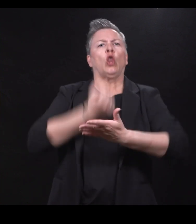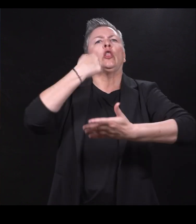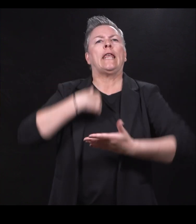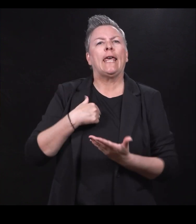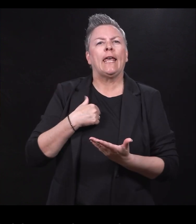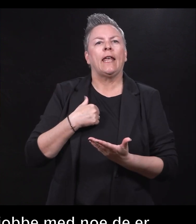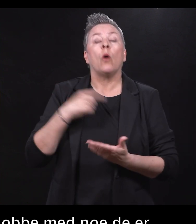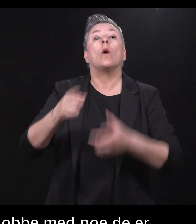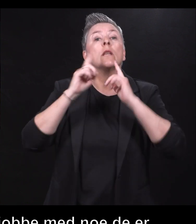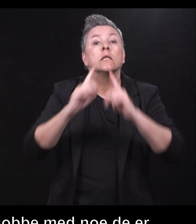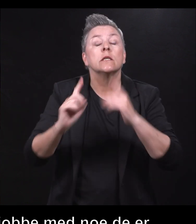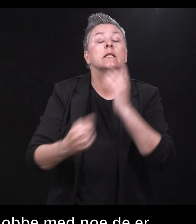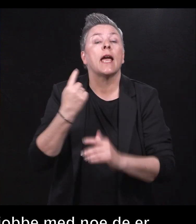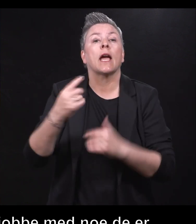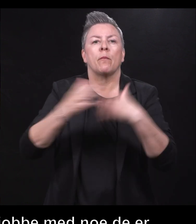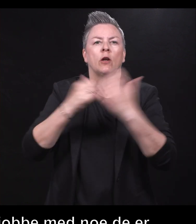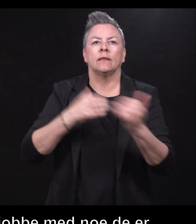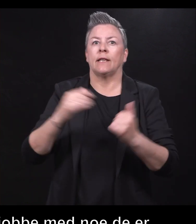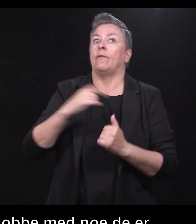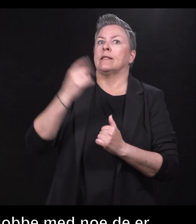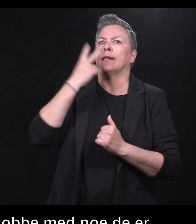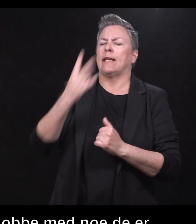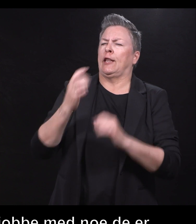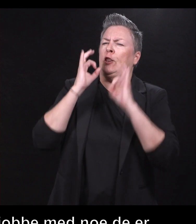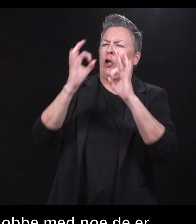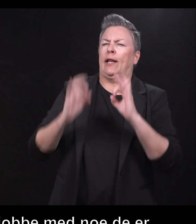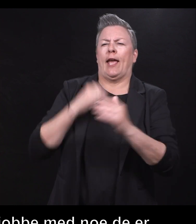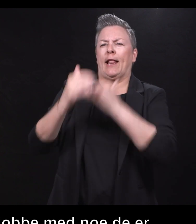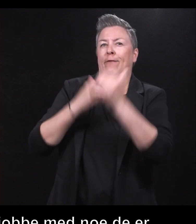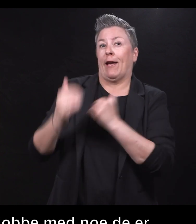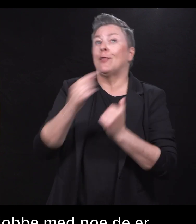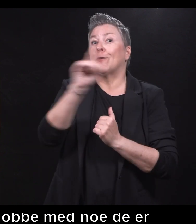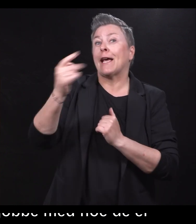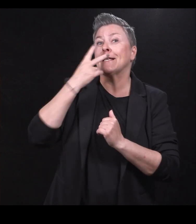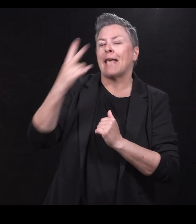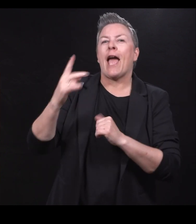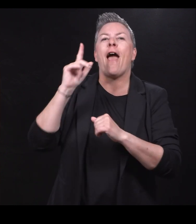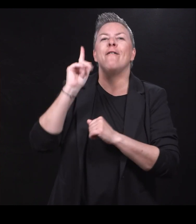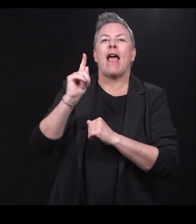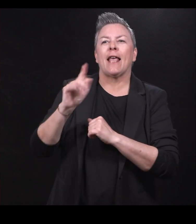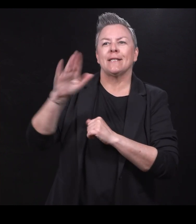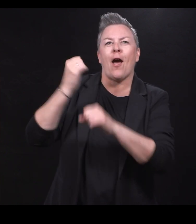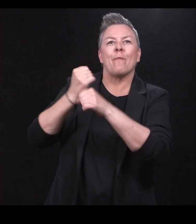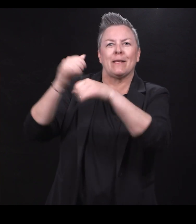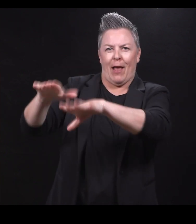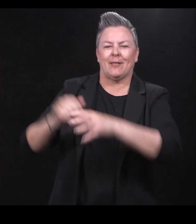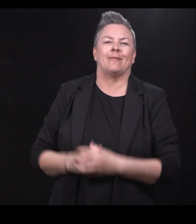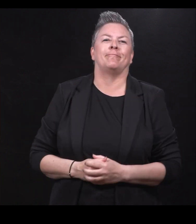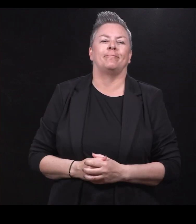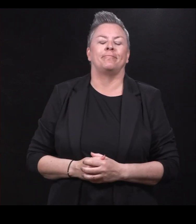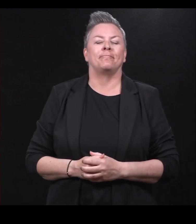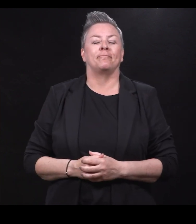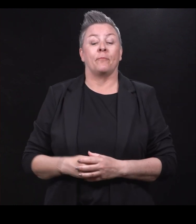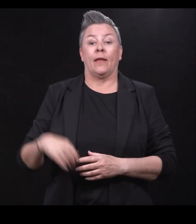skjer i praksis, det kommer vi til å få se veldig, veldig tydelig etter hvert når dere får se fra Felix sin arbeidsplass. Vi har et